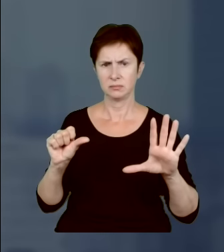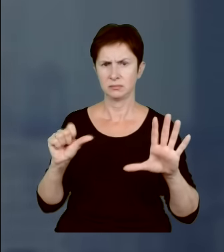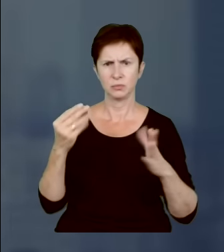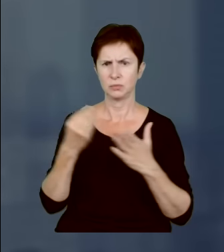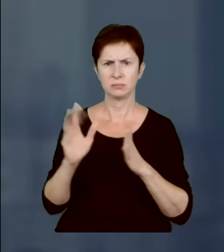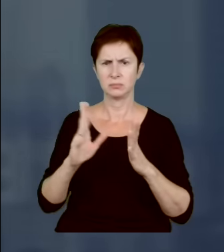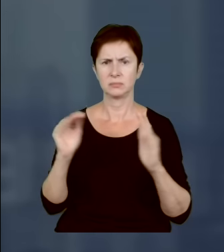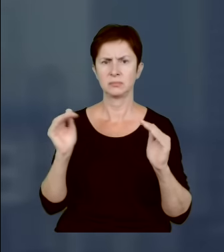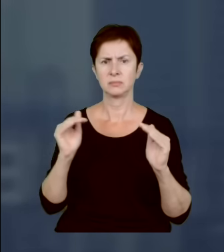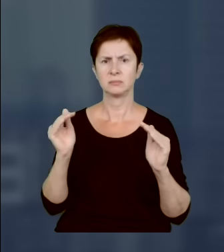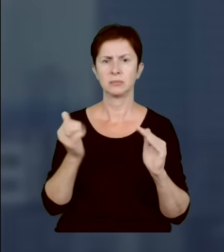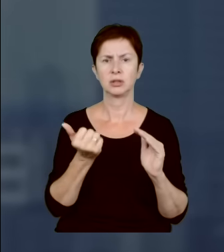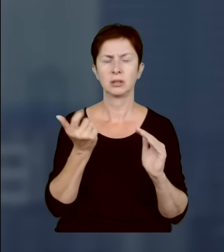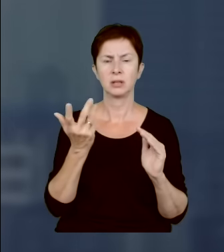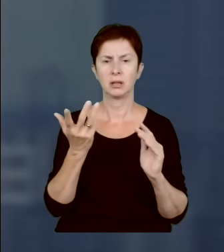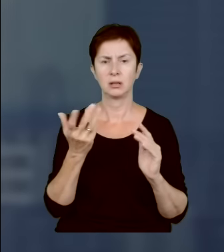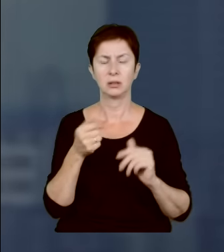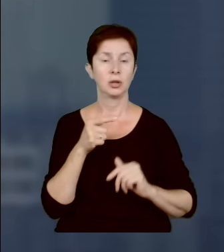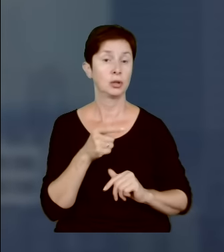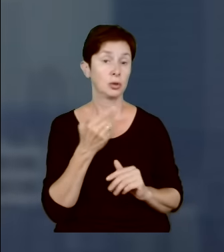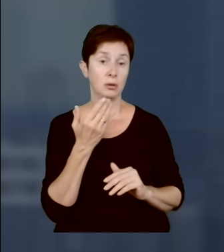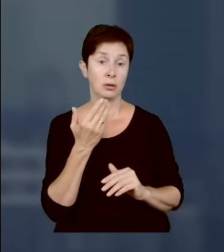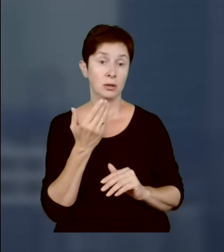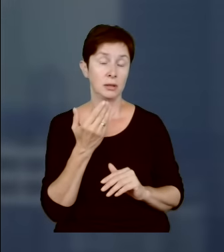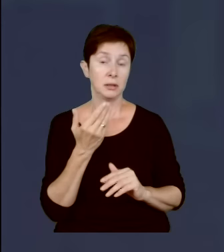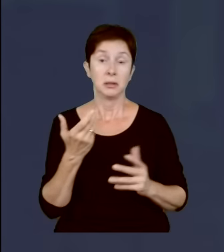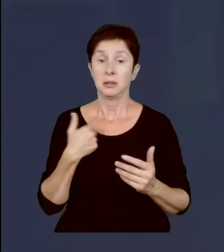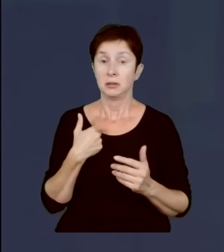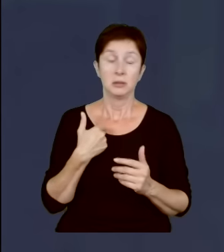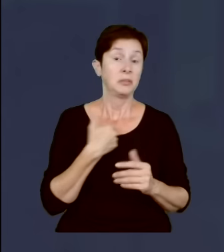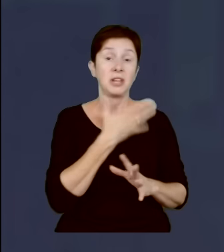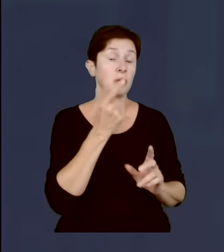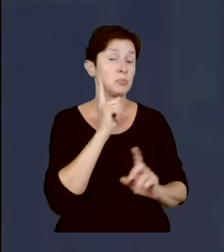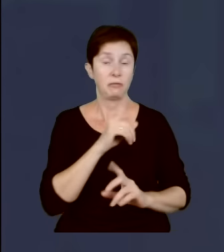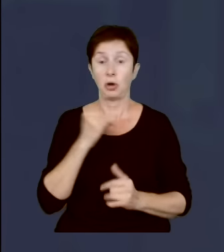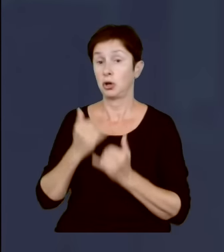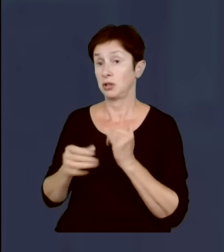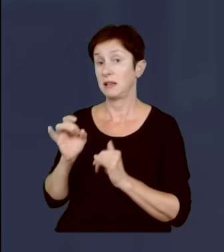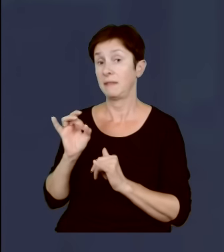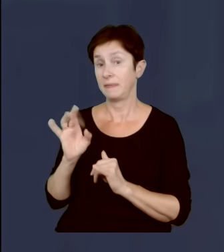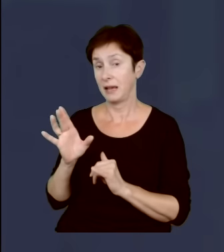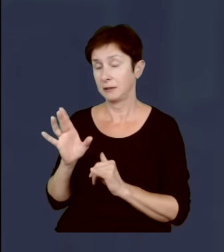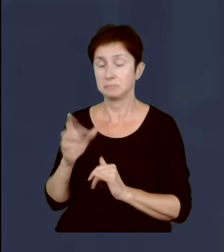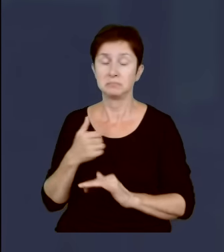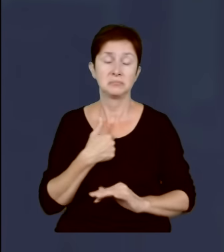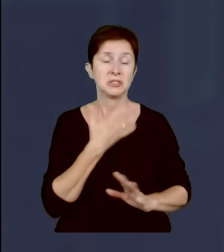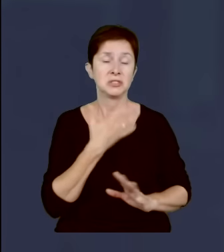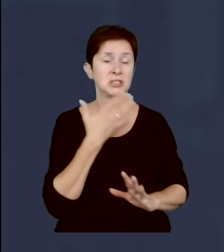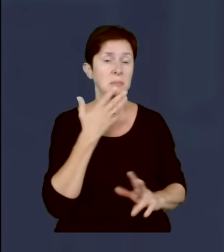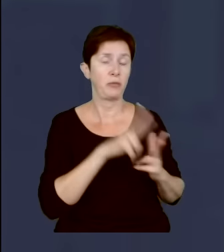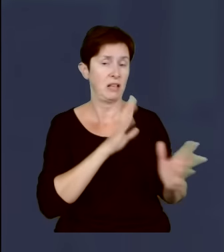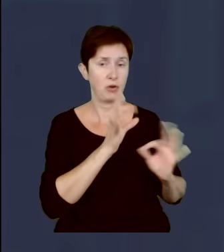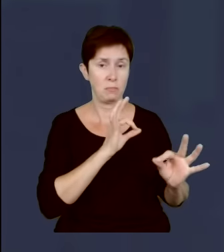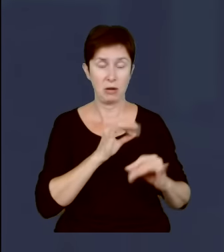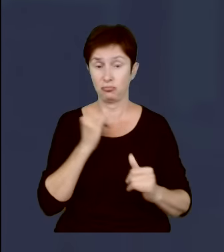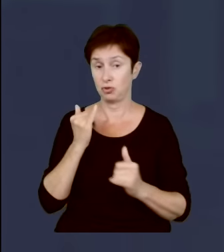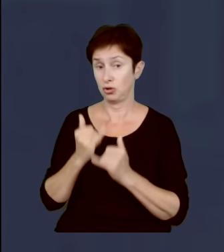kupimy kilka. To bardzo źle. Nie wiem czy to prawda, bo to były tylko niepotwierdzone informacje. Jeżeli tak by się stało, to byłoby